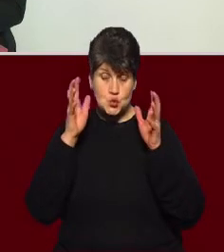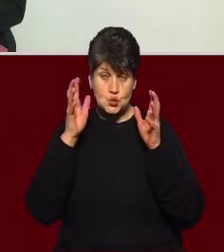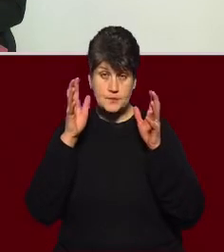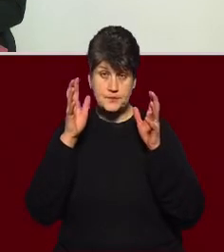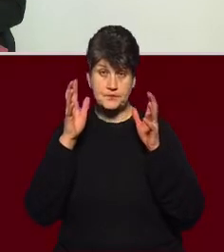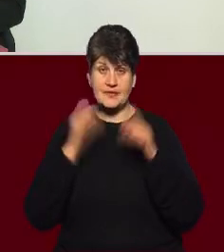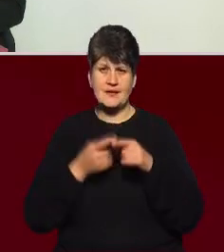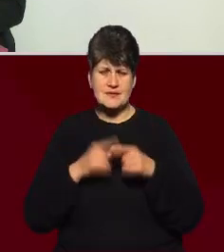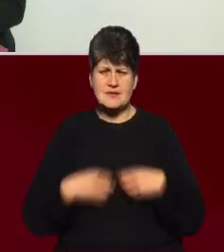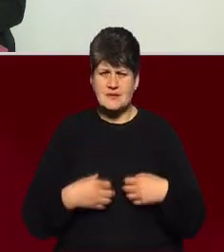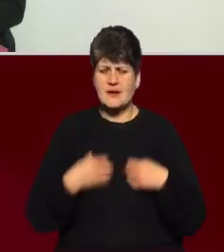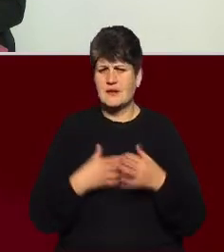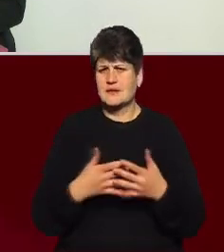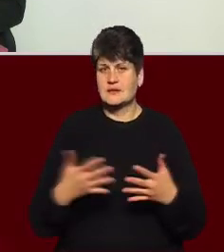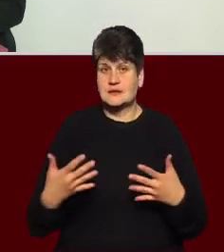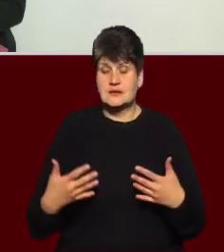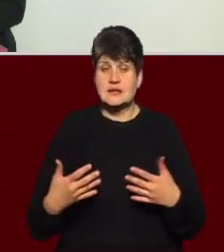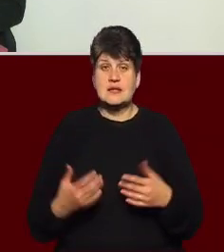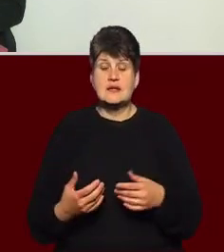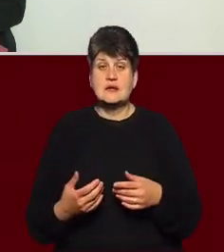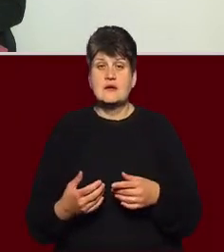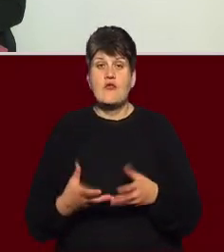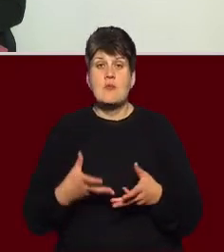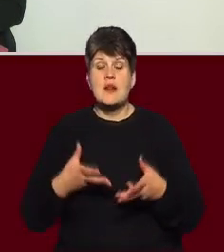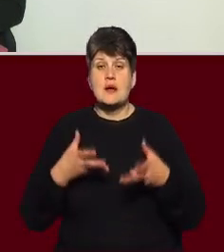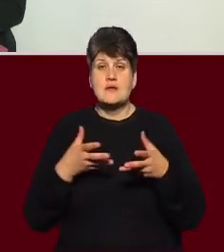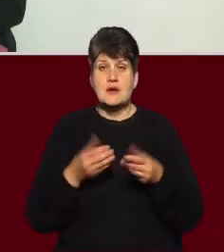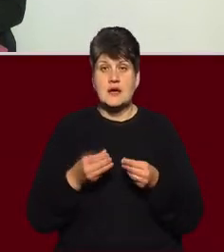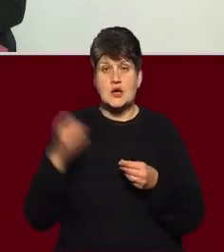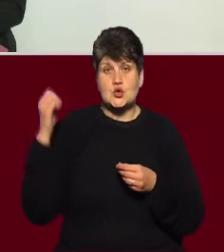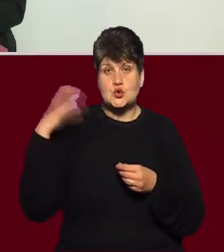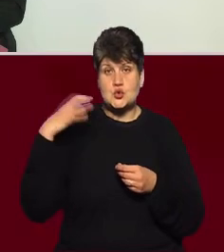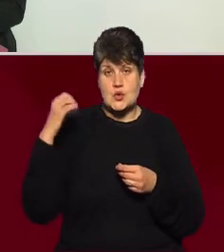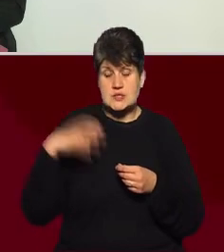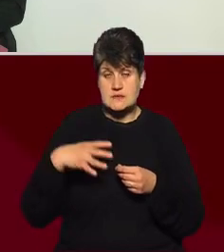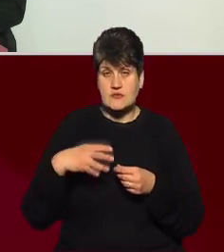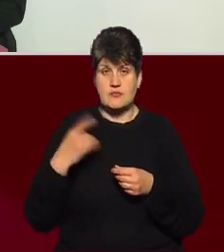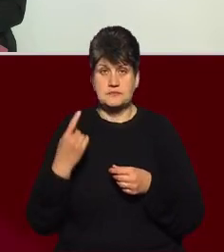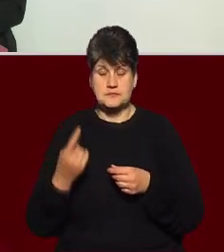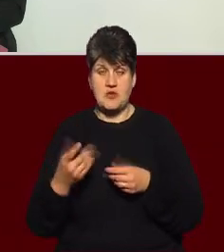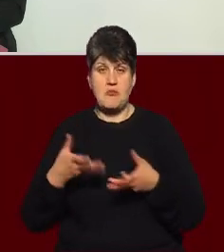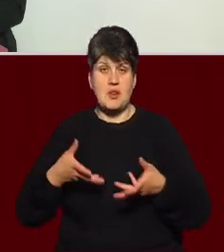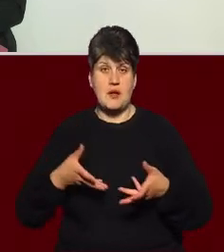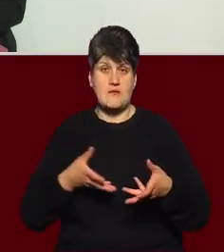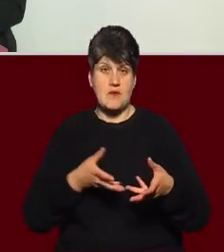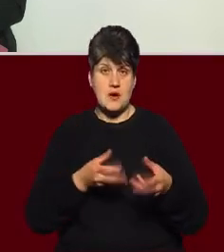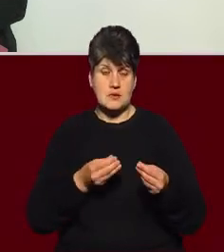так далі. На виникнення інсульту впливають сонячна активність, впливає положення Луни,